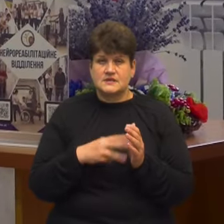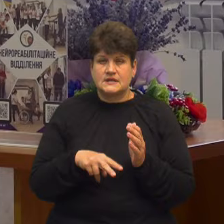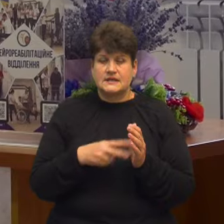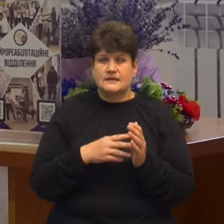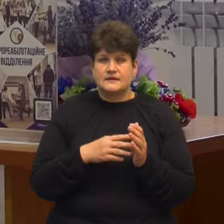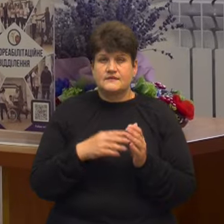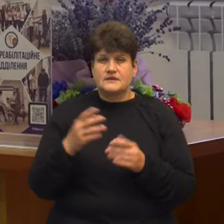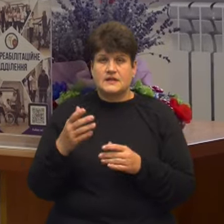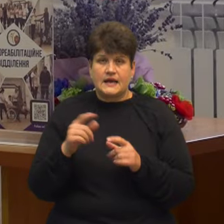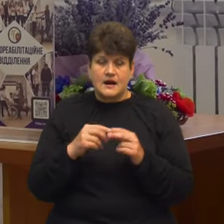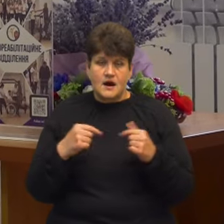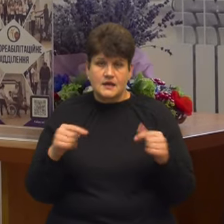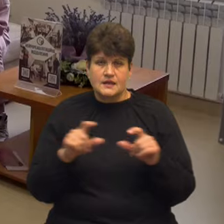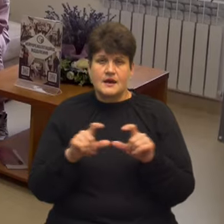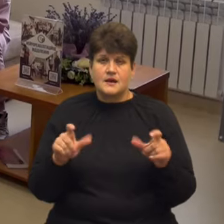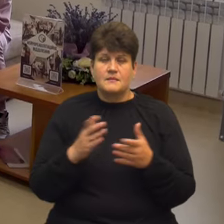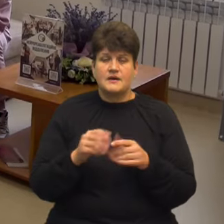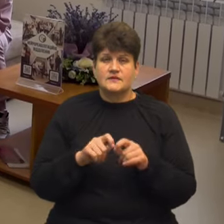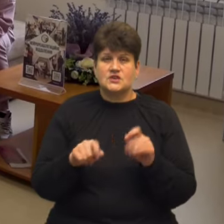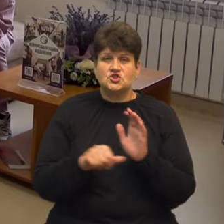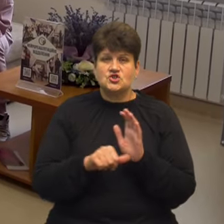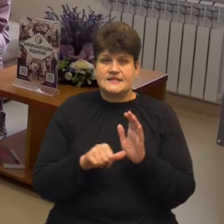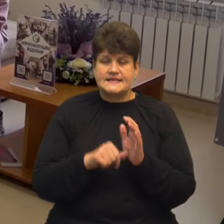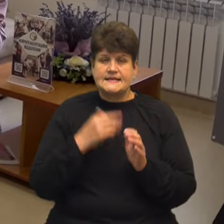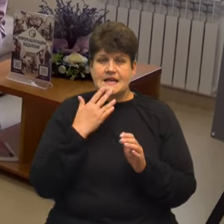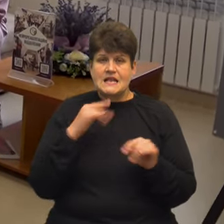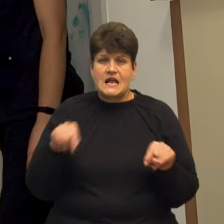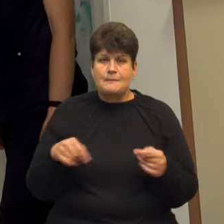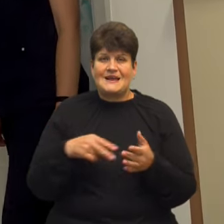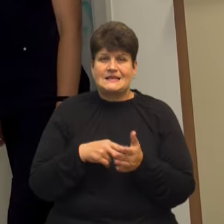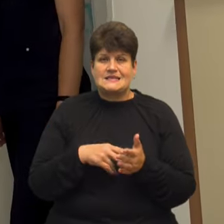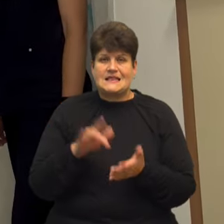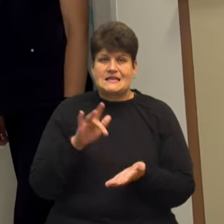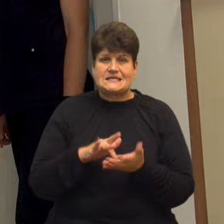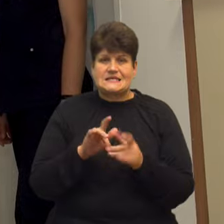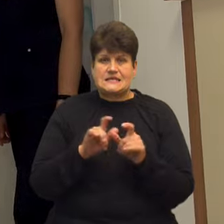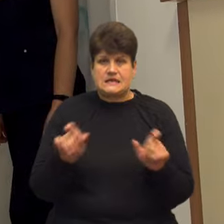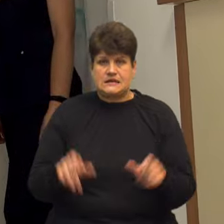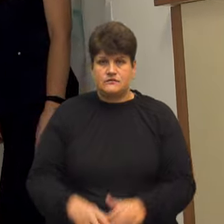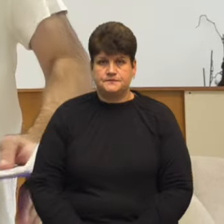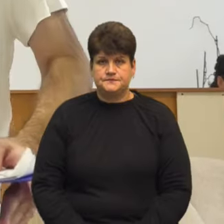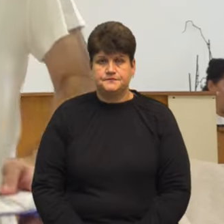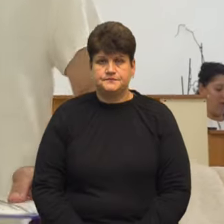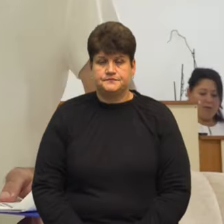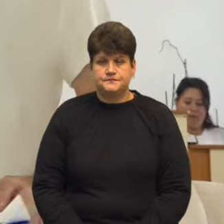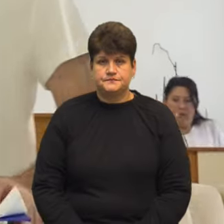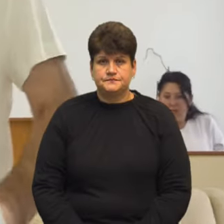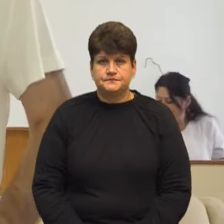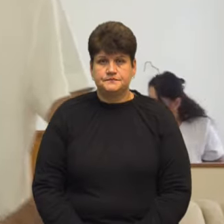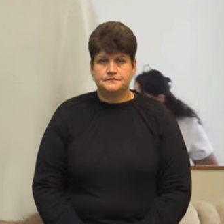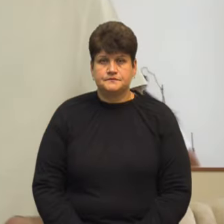цього, мають відкрити 6 національних реабілітаційних центрів Богдана Савицьк, Андрій Бодак, Суспільне новини, Тернопіль